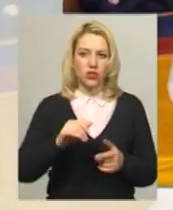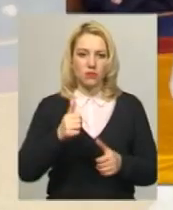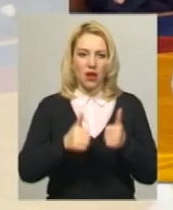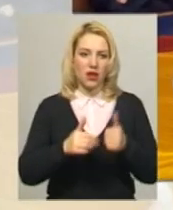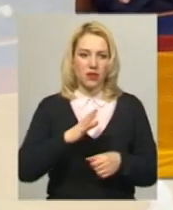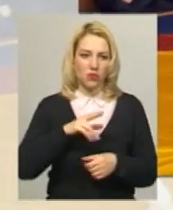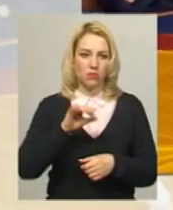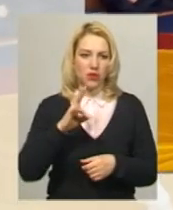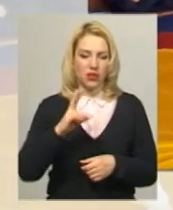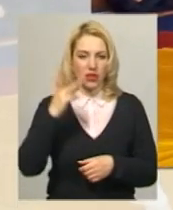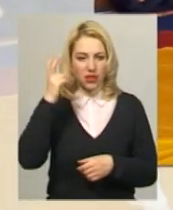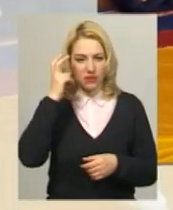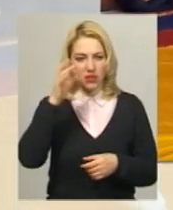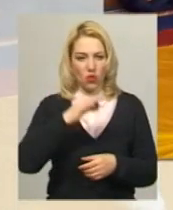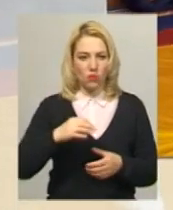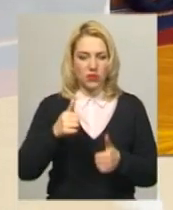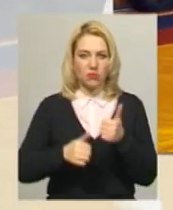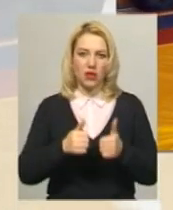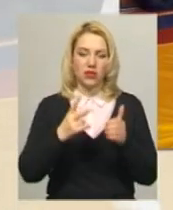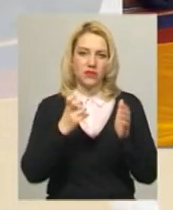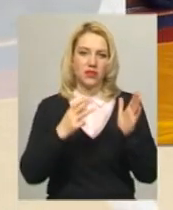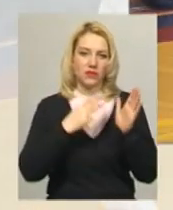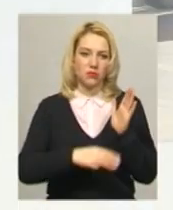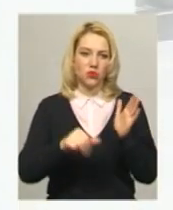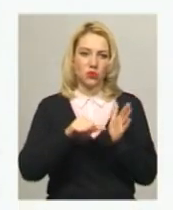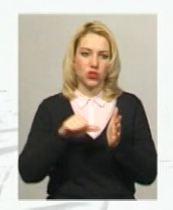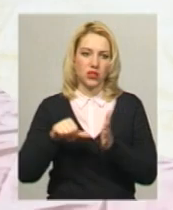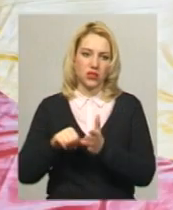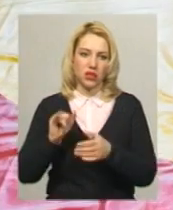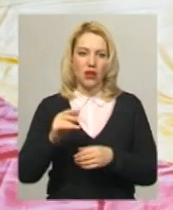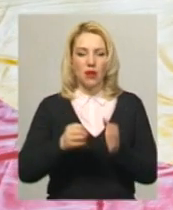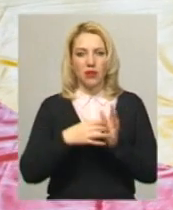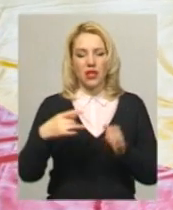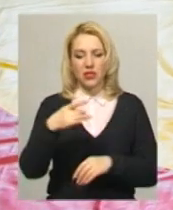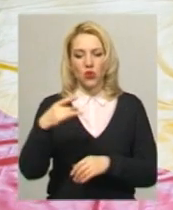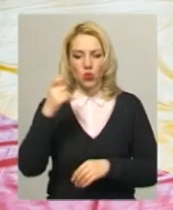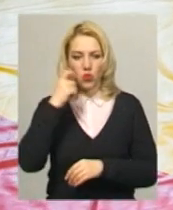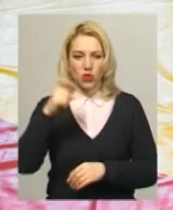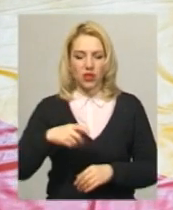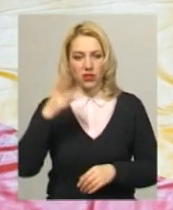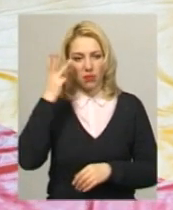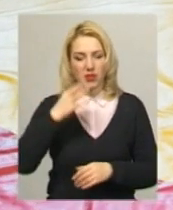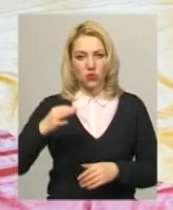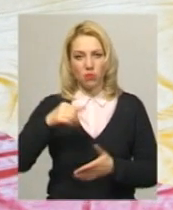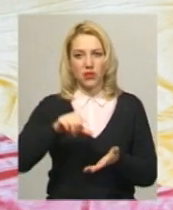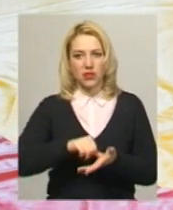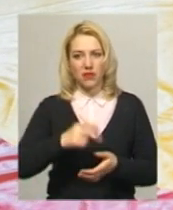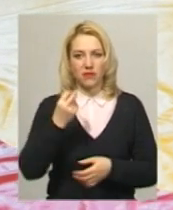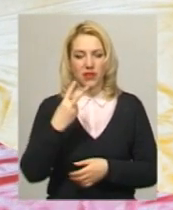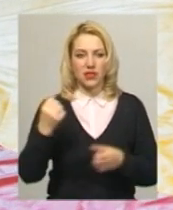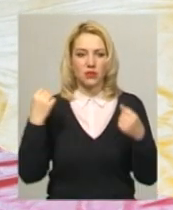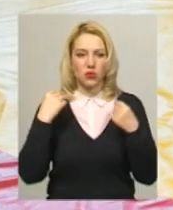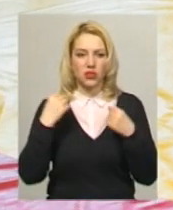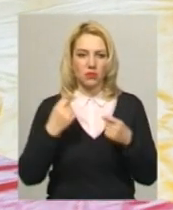Єрпінь Київської області. Змагалися 280 учасників з 15 регіонів України. Хмельницьку область представляли 12